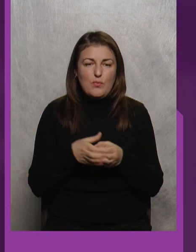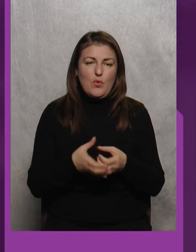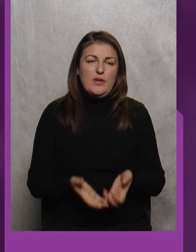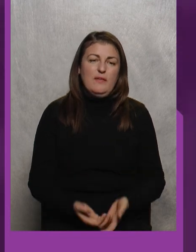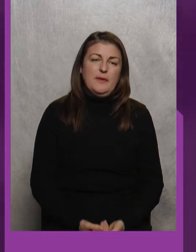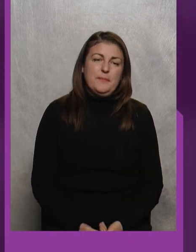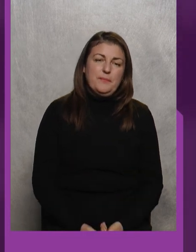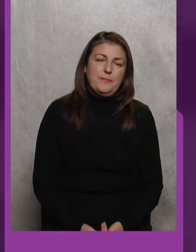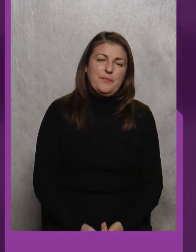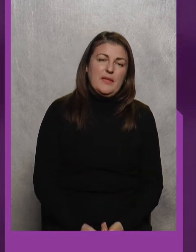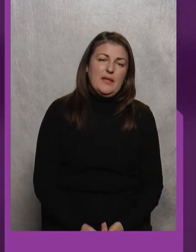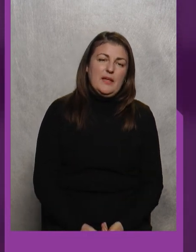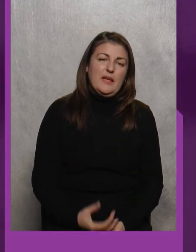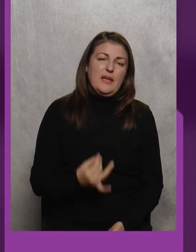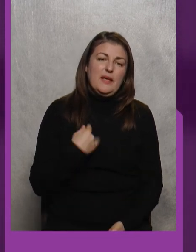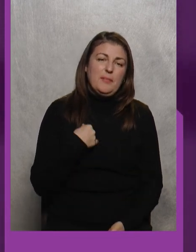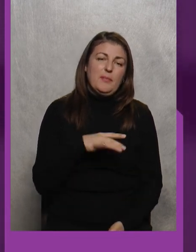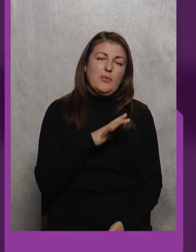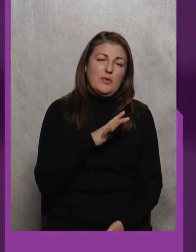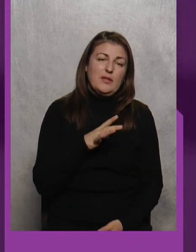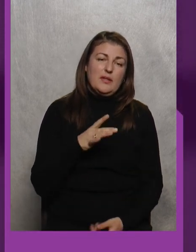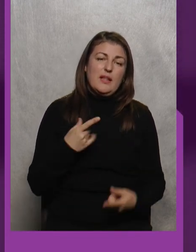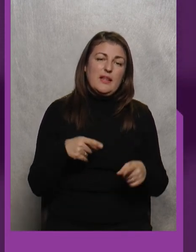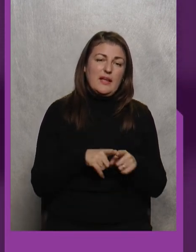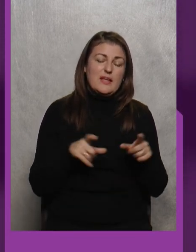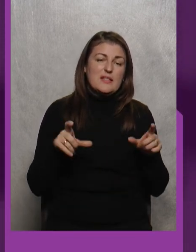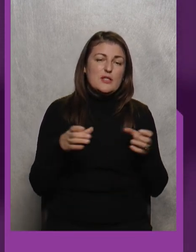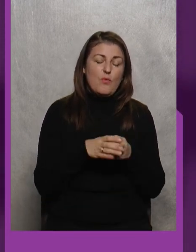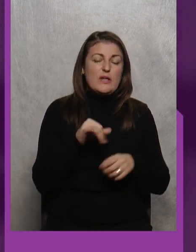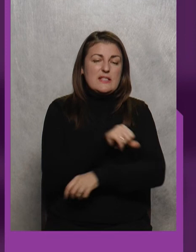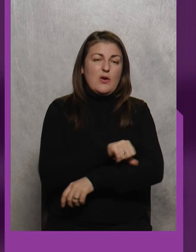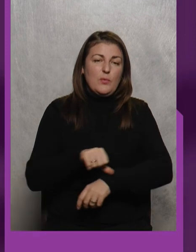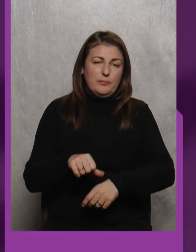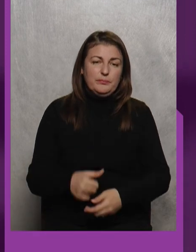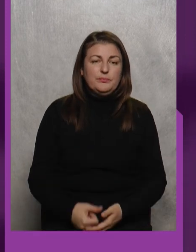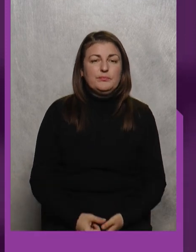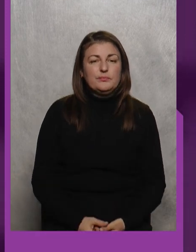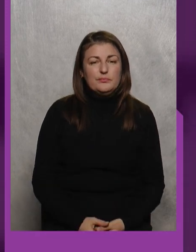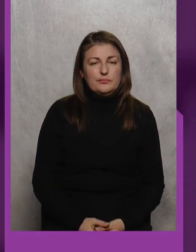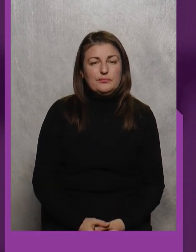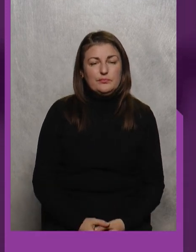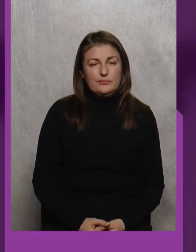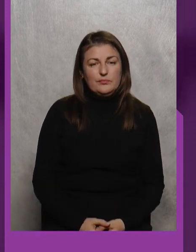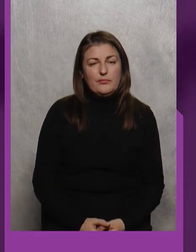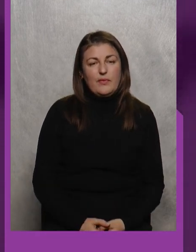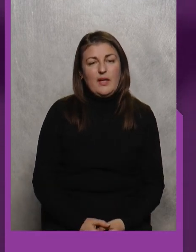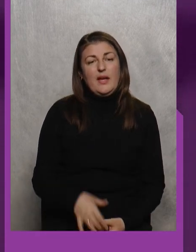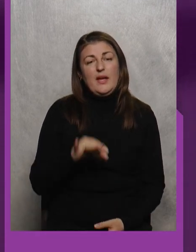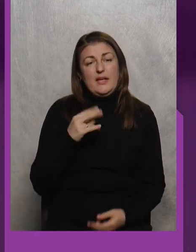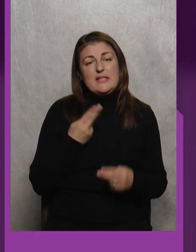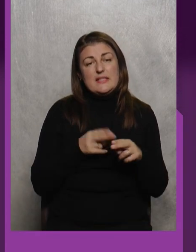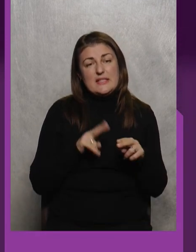можливості на збори І ми були так за кордоном Збори були за кордоном